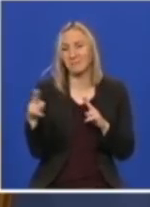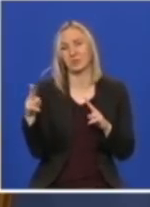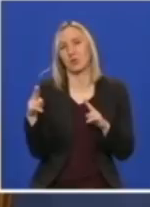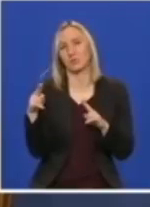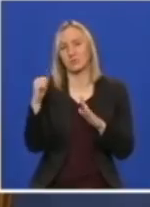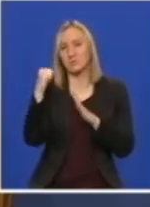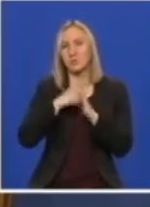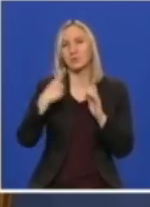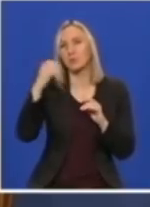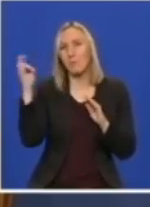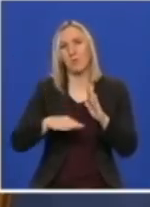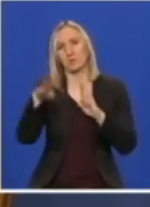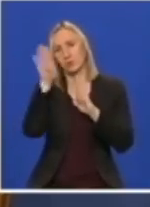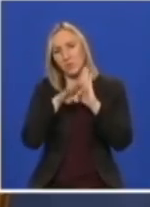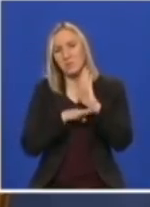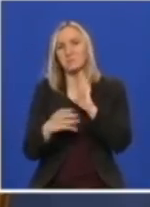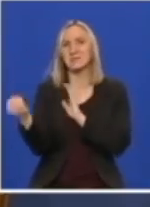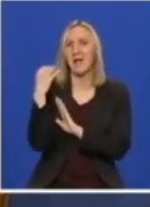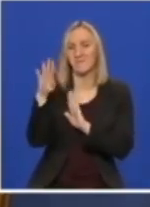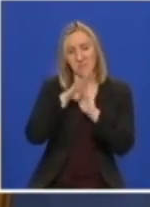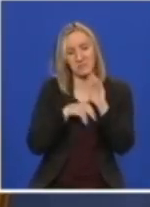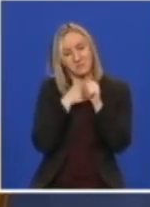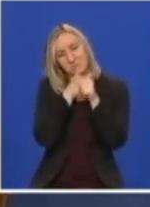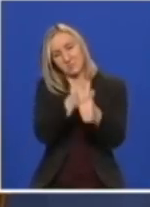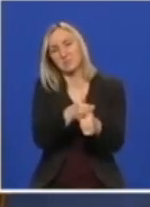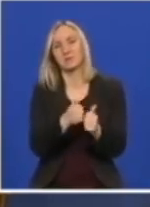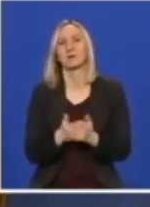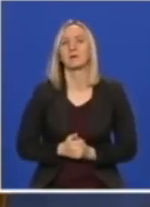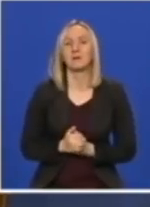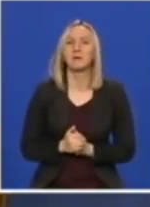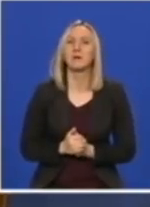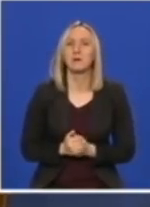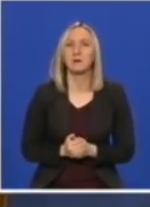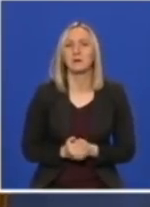svih mera koje su savjetovane. Hvala vam, mislim da imamo još...